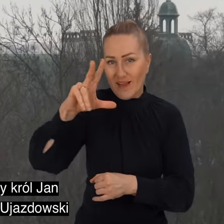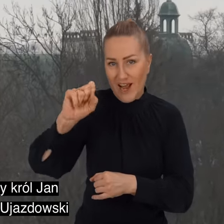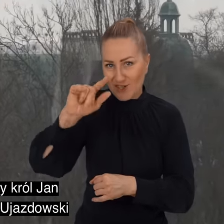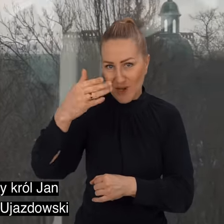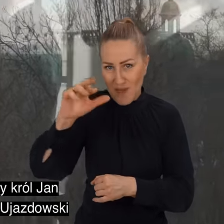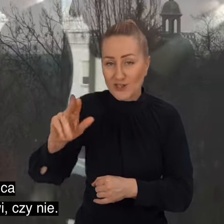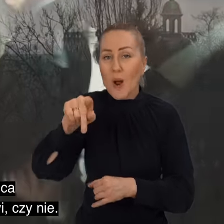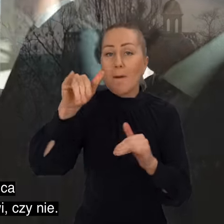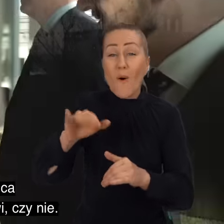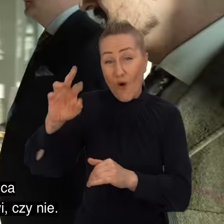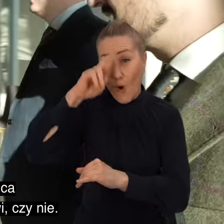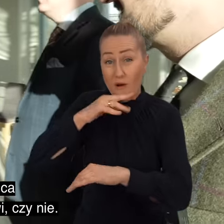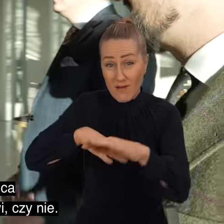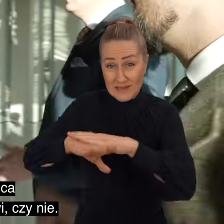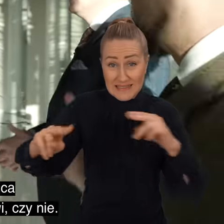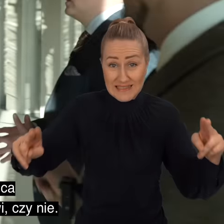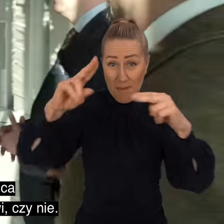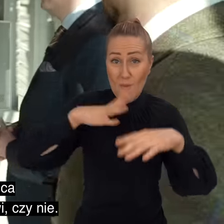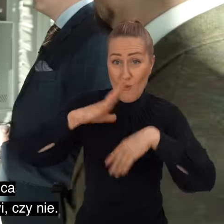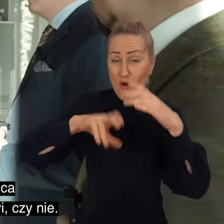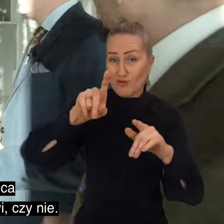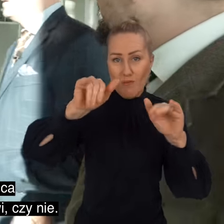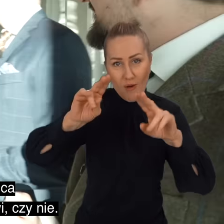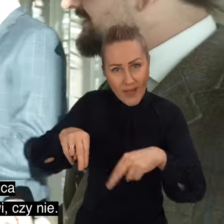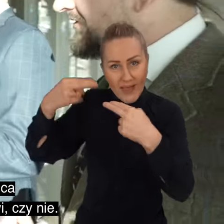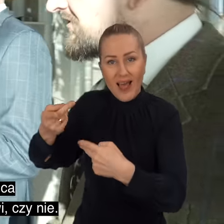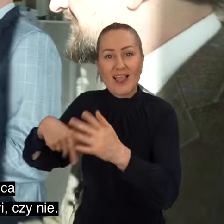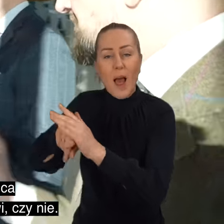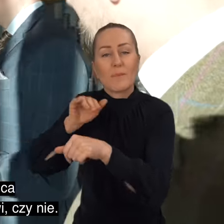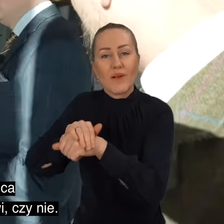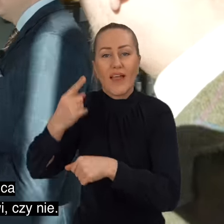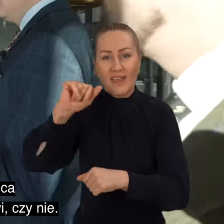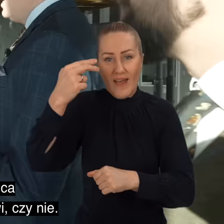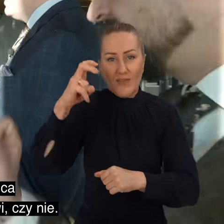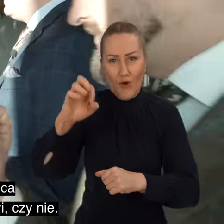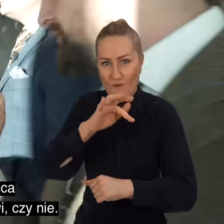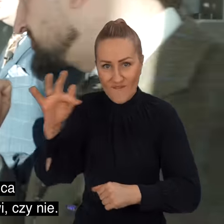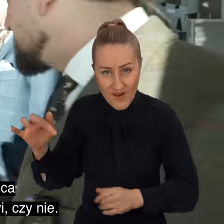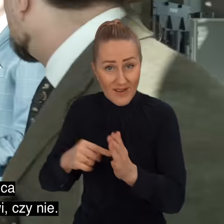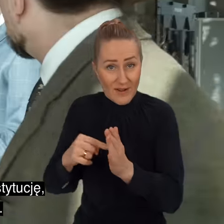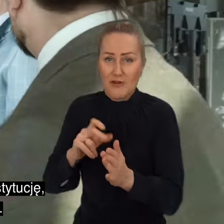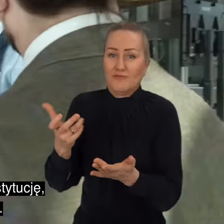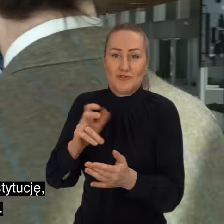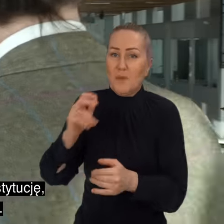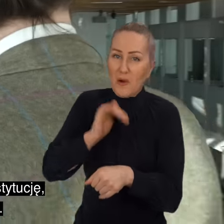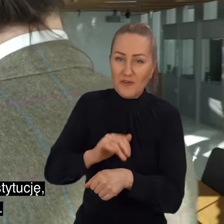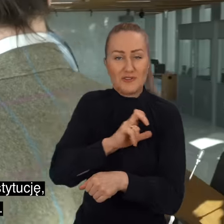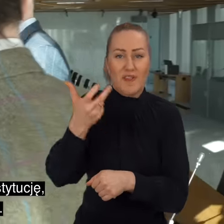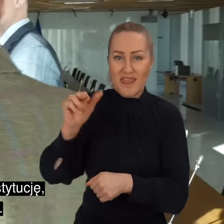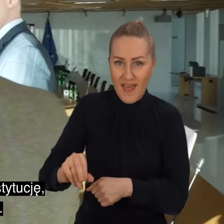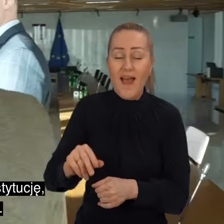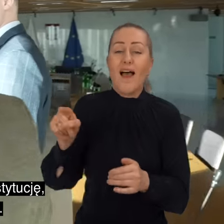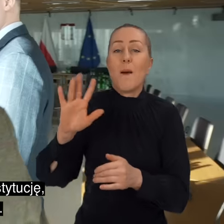zamek ujazdowski wybudowany przez jego ojca swojemu przyjacielu Lewidenhowowi, czy nie. Dopiero trzeci sejm wydał